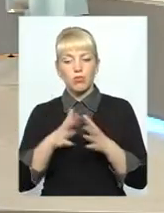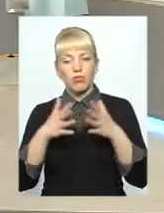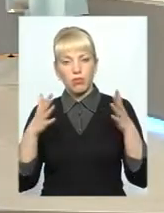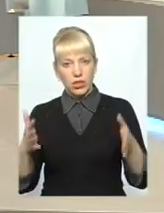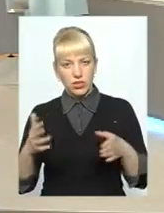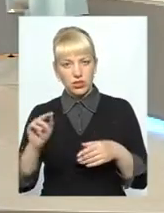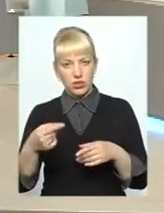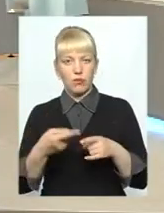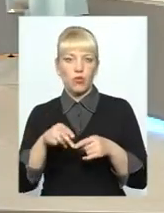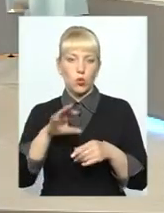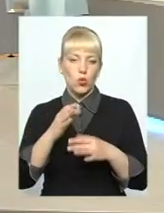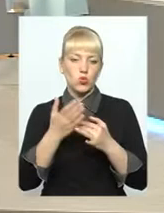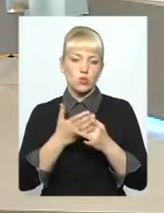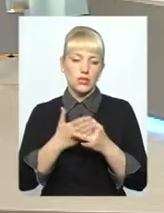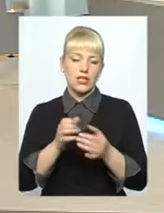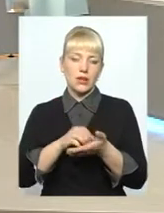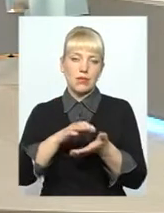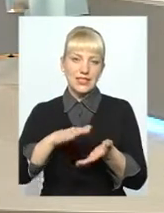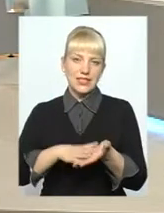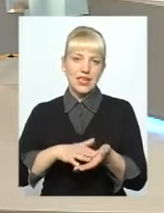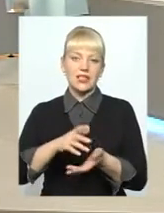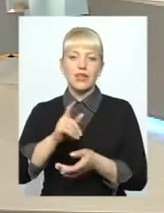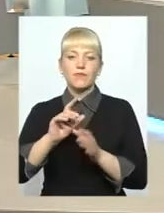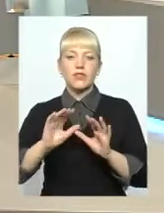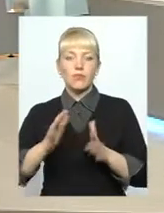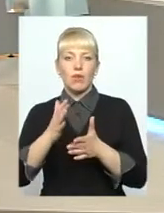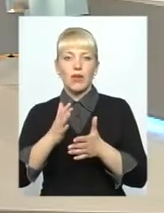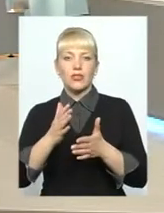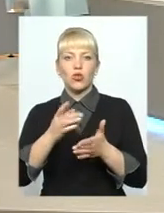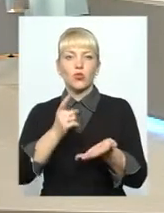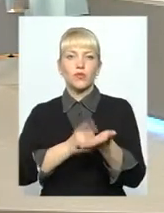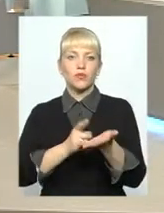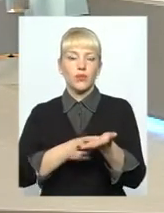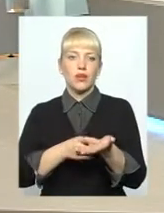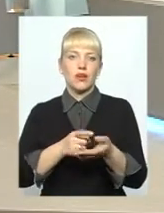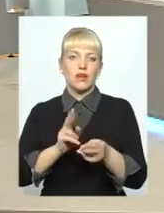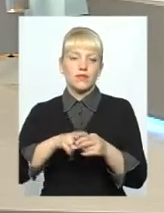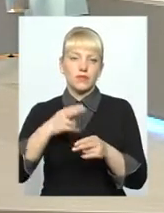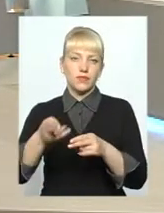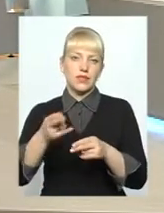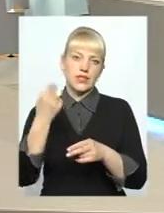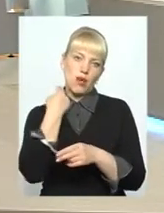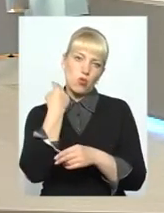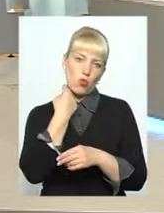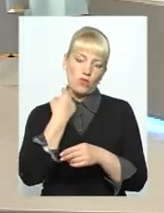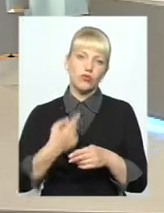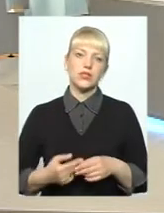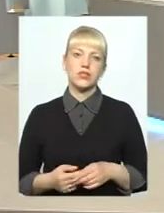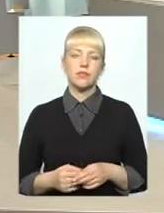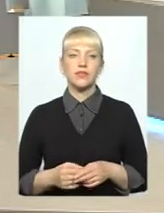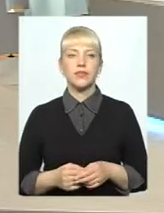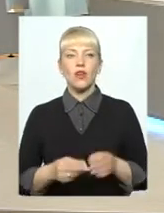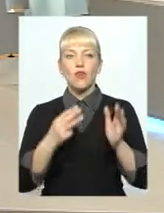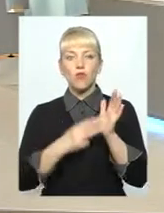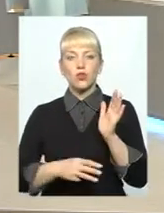то тоді субсидія призначиться з моменту підтвердження погашення заборгованості. Олександра Владимировна, власне, 86